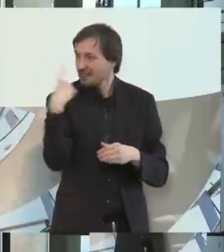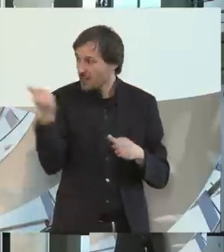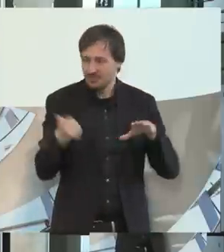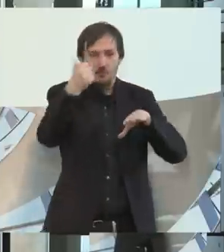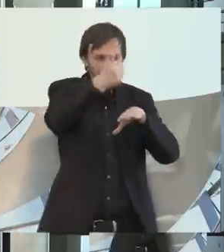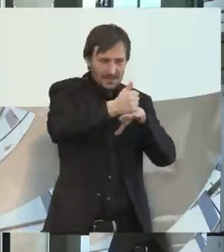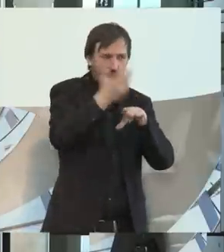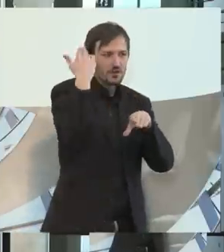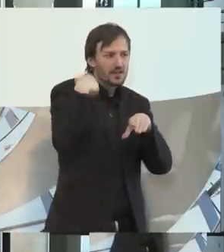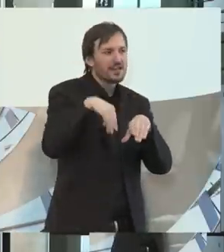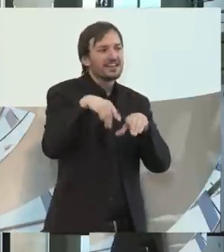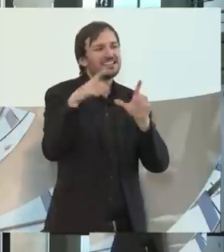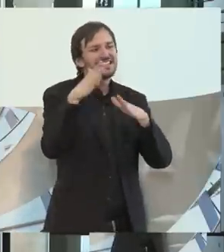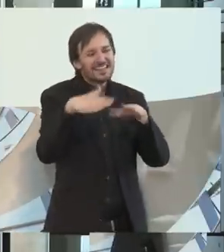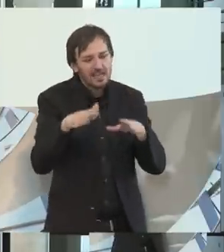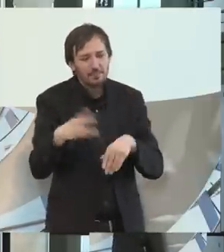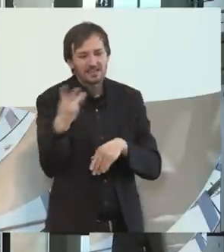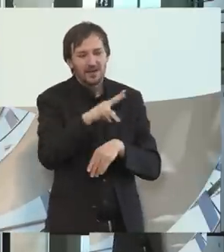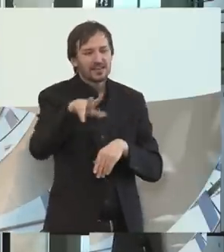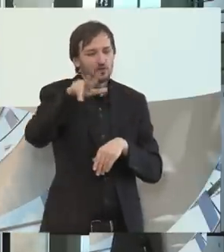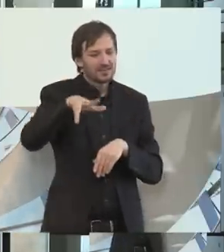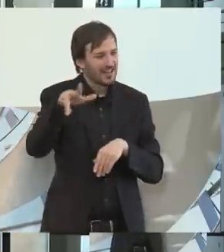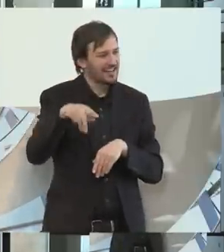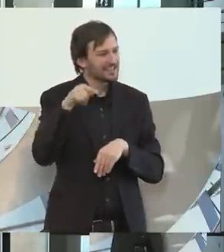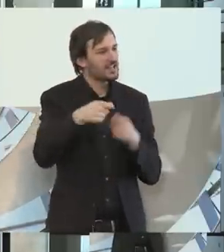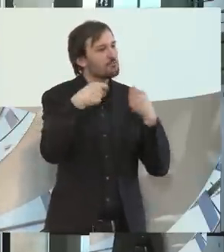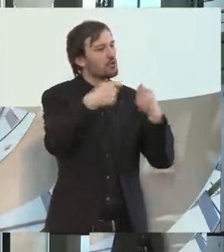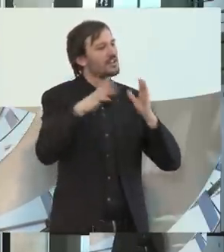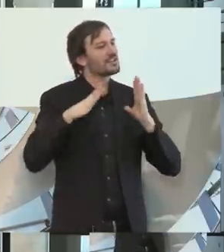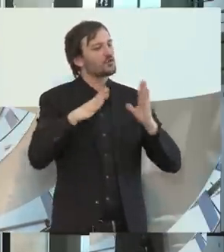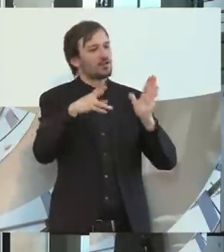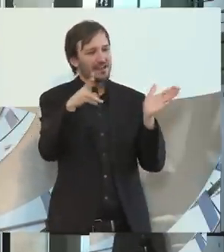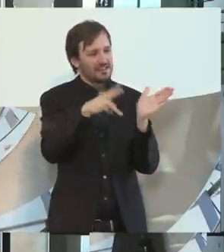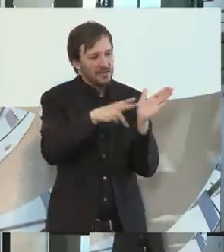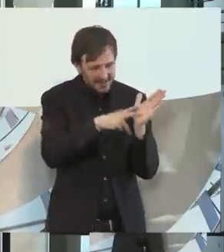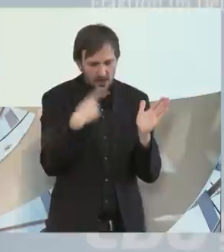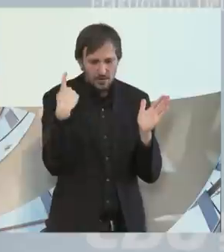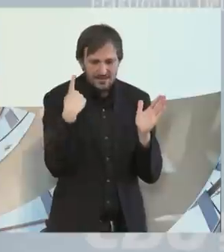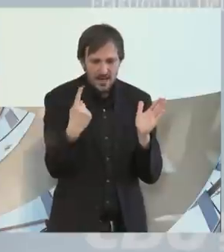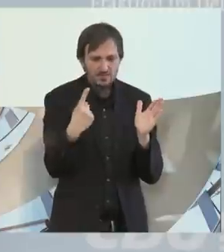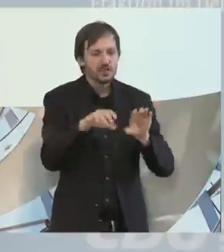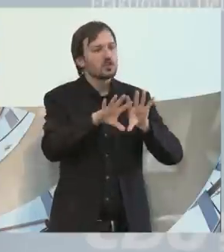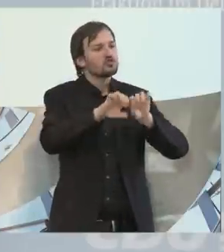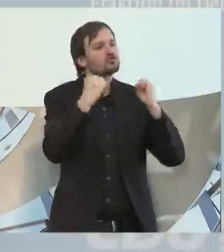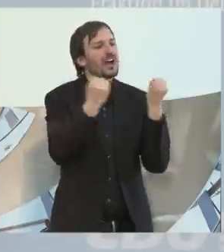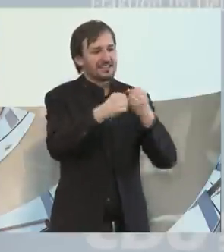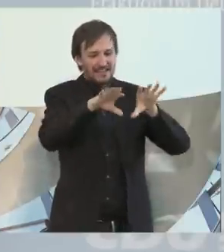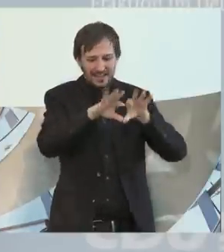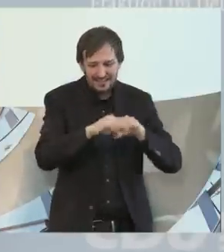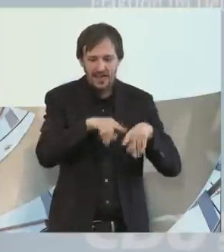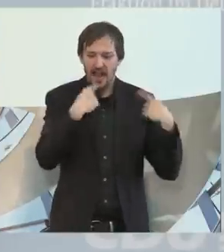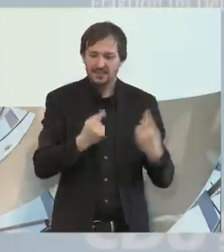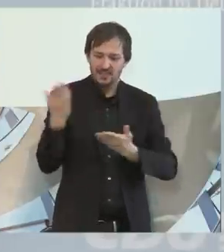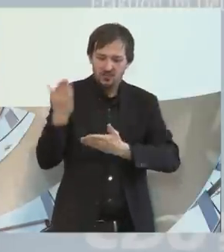2013 als Staatssekretär im Bundesgesundheitsministerium auch Patienten- und Pflegebeauftragte. Herzlich willkommen, Karl-Josef Laumer nochmal.